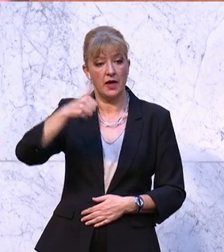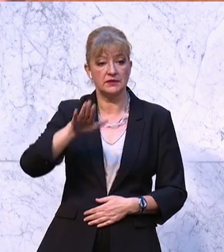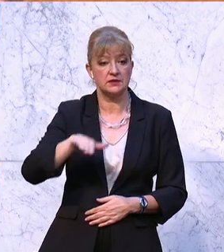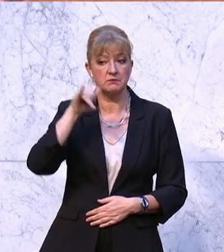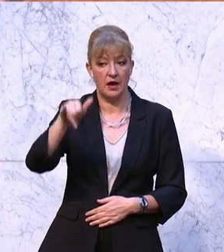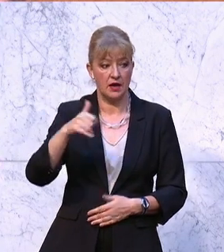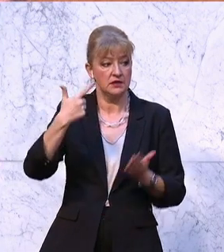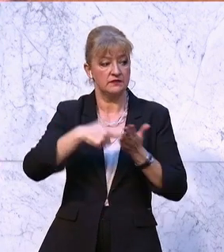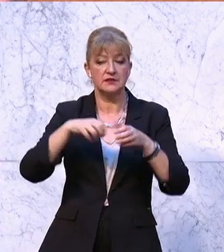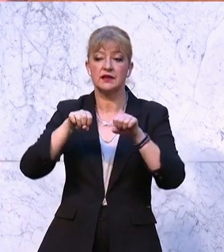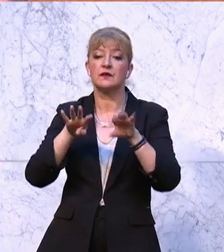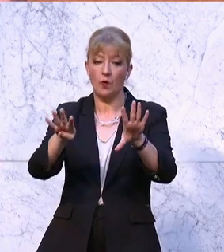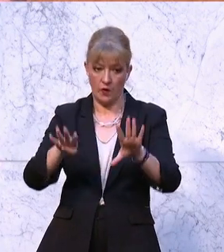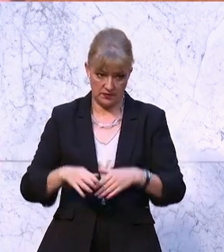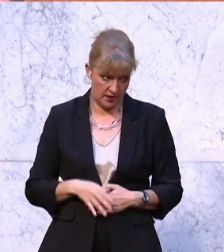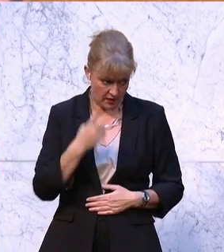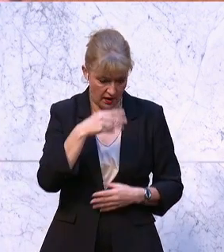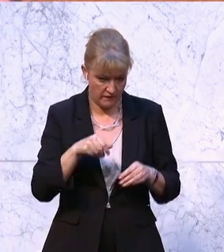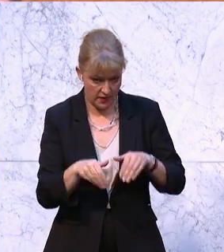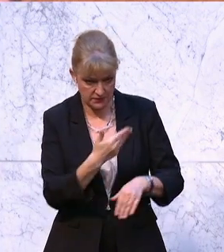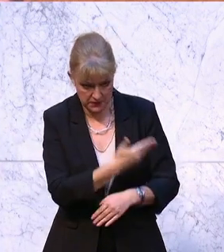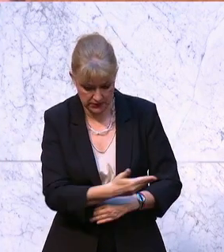2019. Herr Finanzminister.